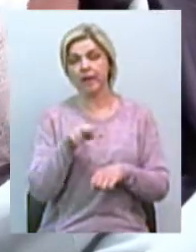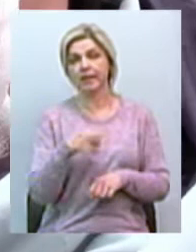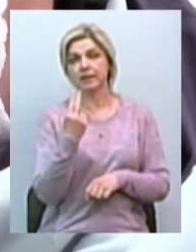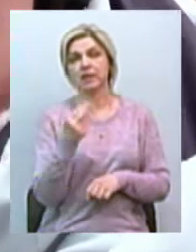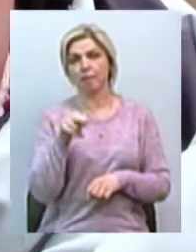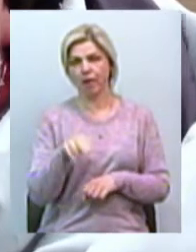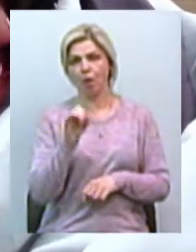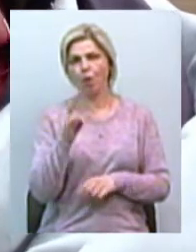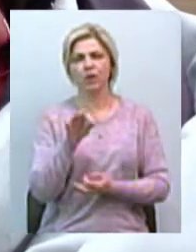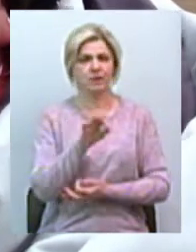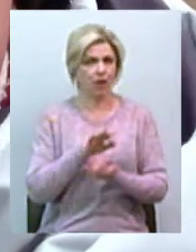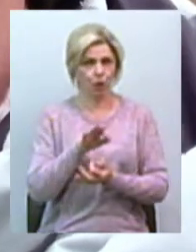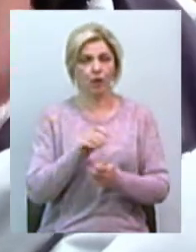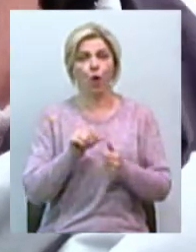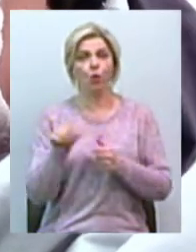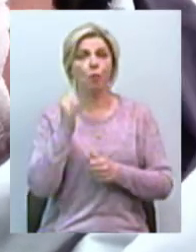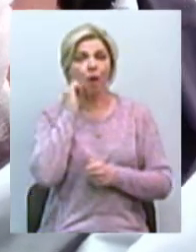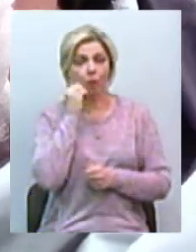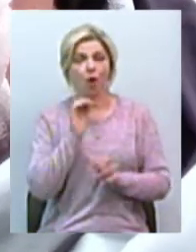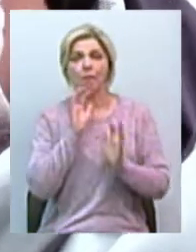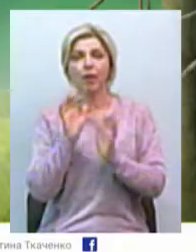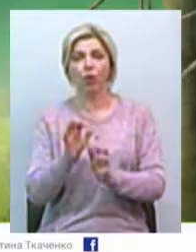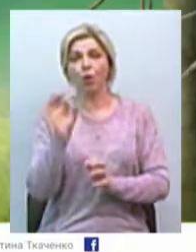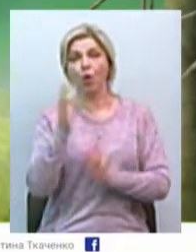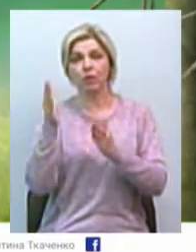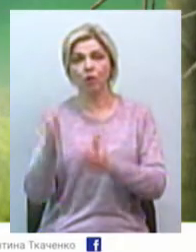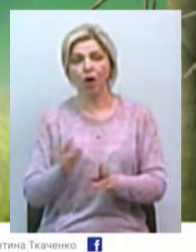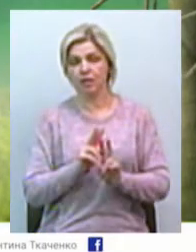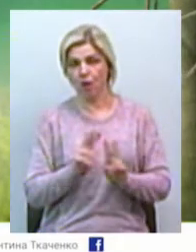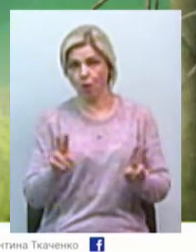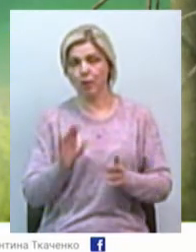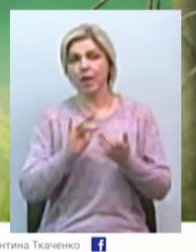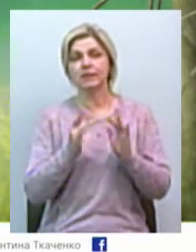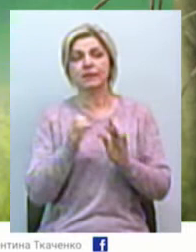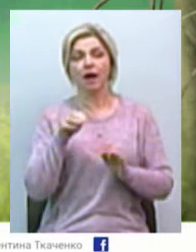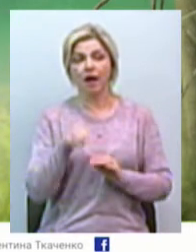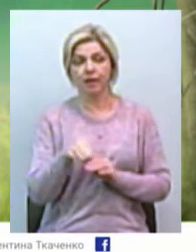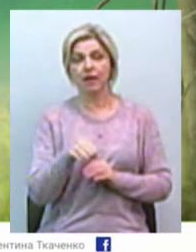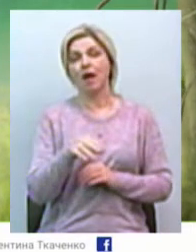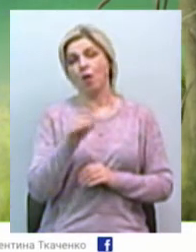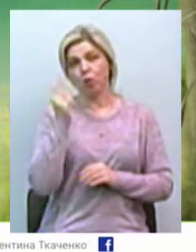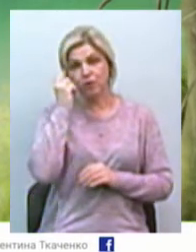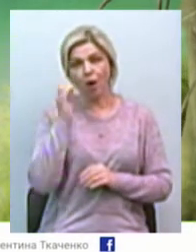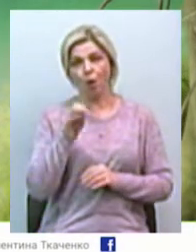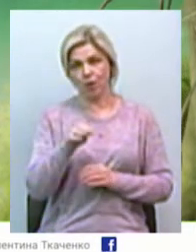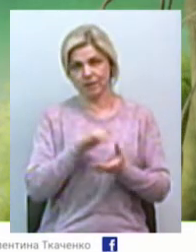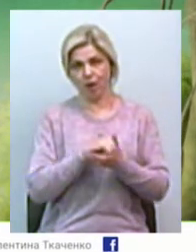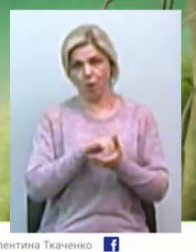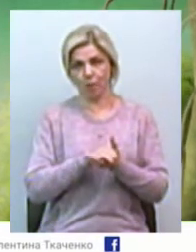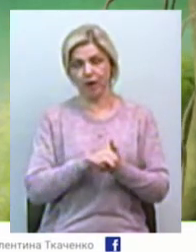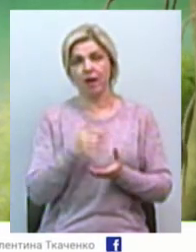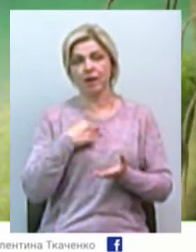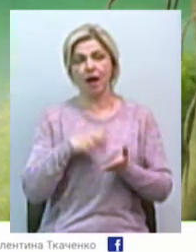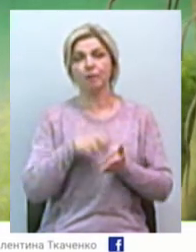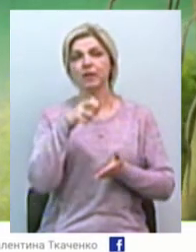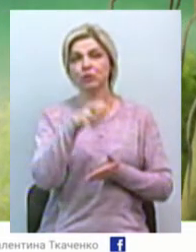круглий сирота. Тому, крім бабусі, піклуватися про нього нікому. Про сайт «Країна Фей» дізналася від знайомих. «Я написала